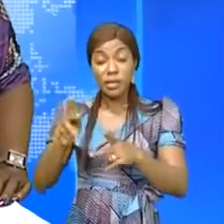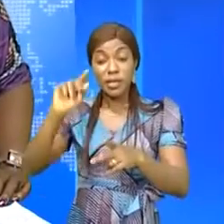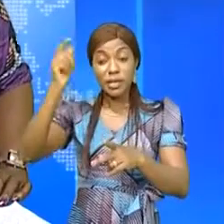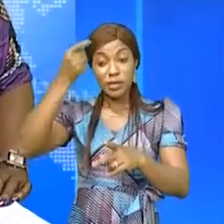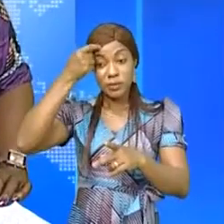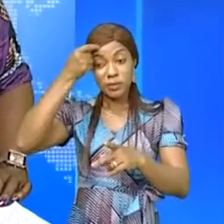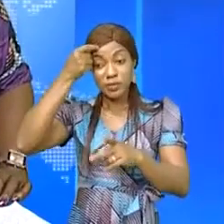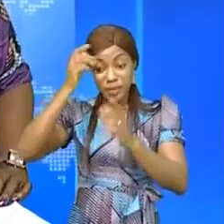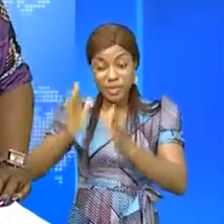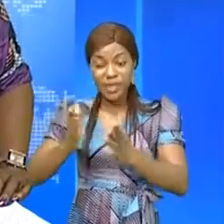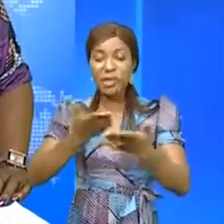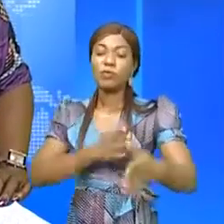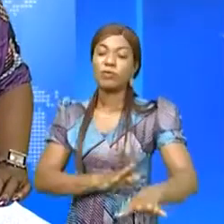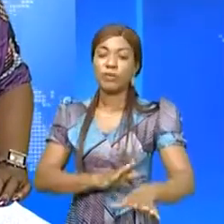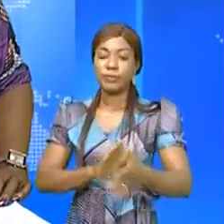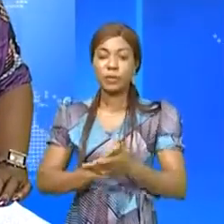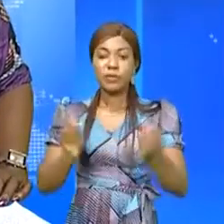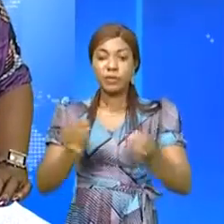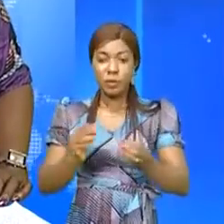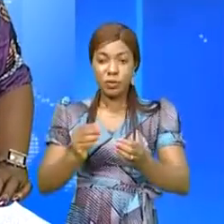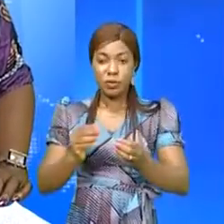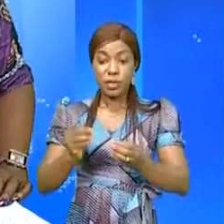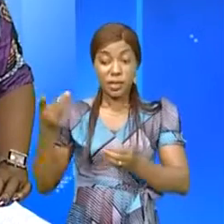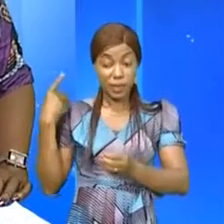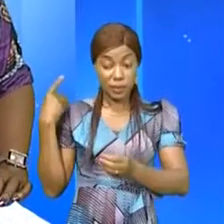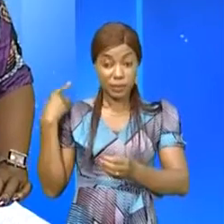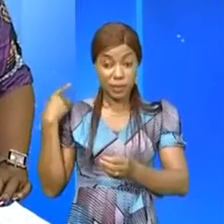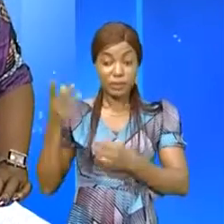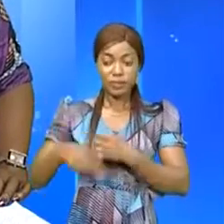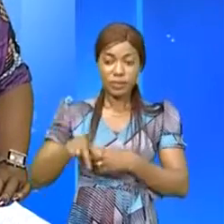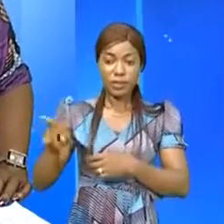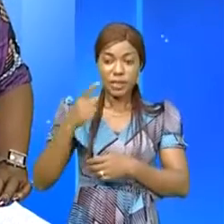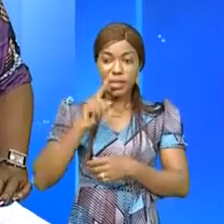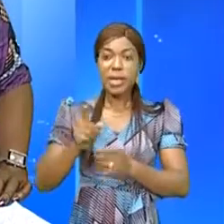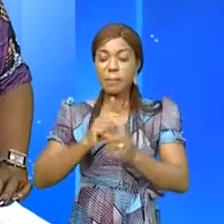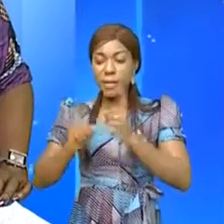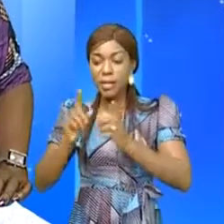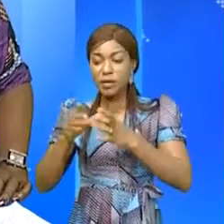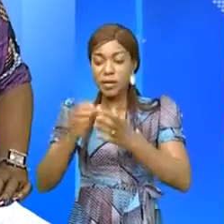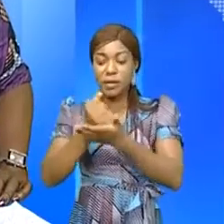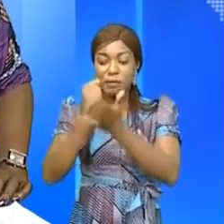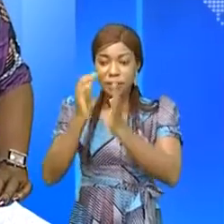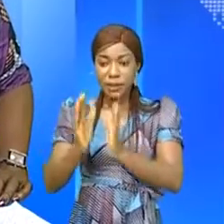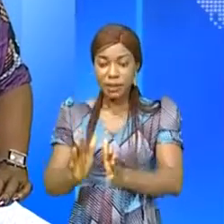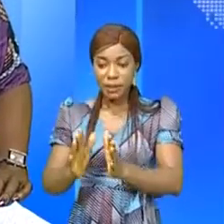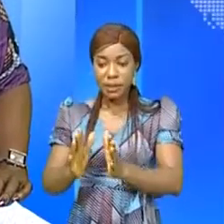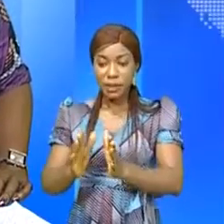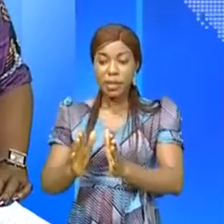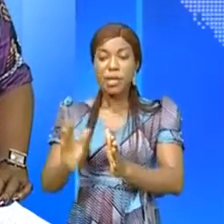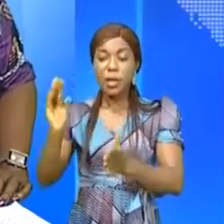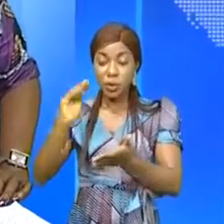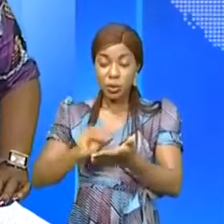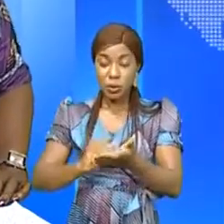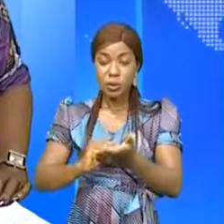partie du pays l'ont dit au vice-premier ministre ministre de l'Intérieur Daniel Asselo s'est aussi entretenu avec l'ambassadeur des États-Unis d'Amérique en République